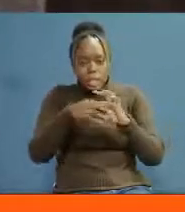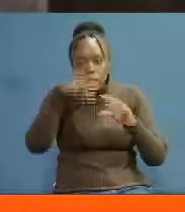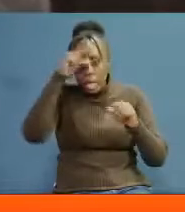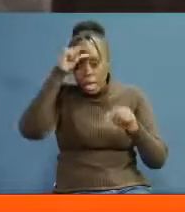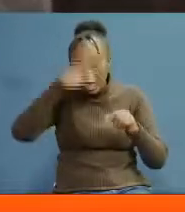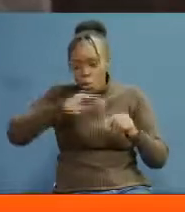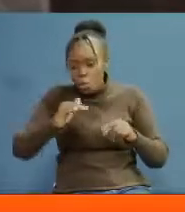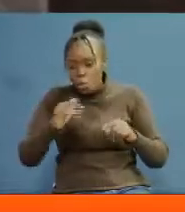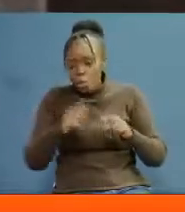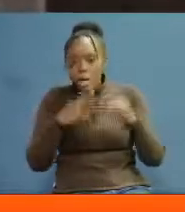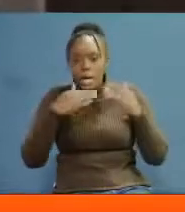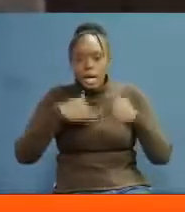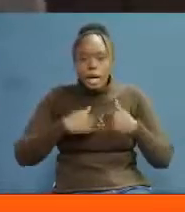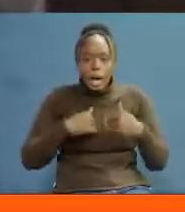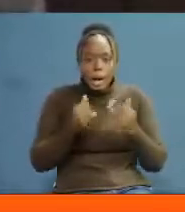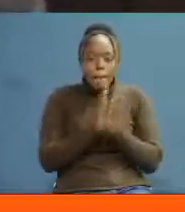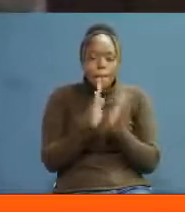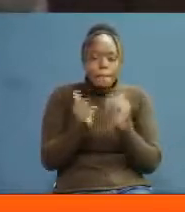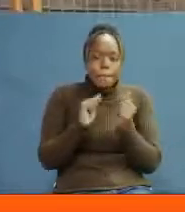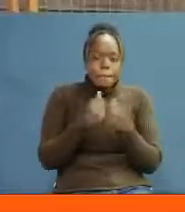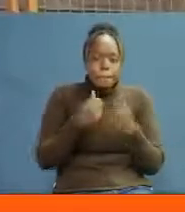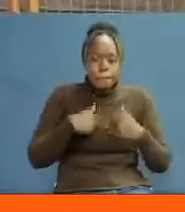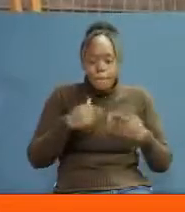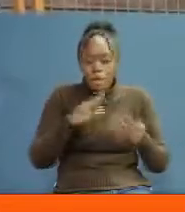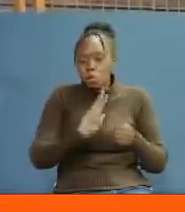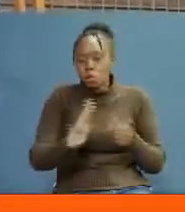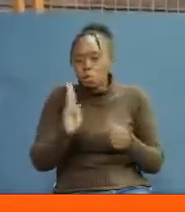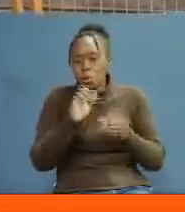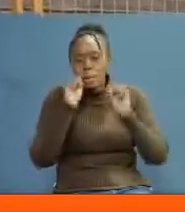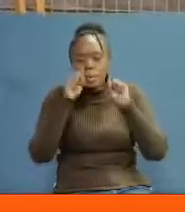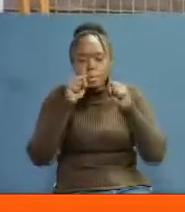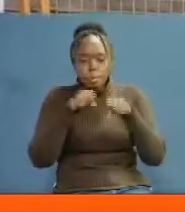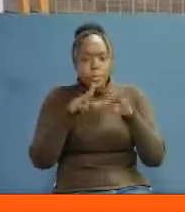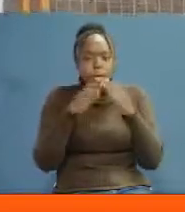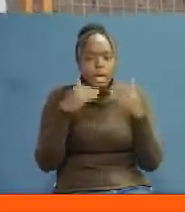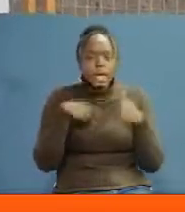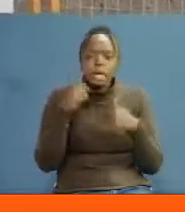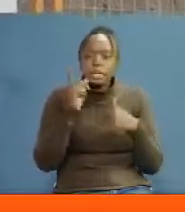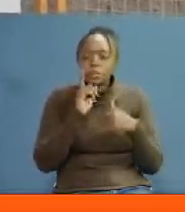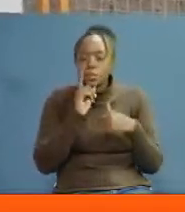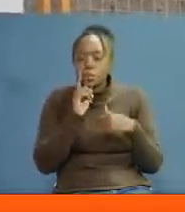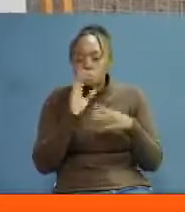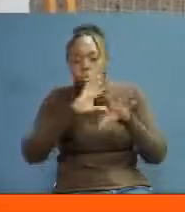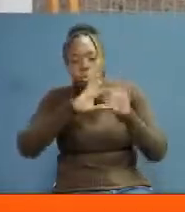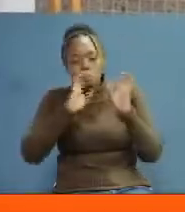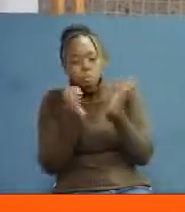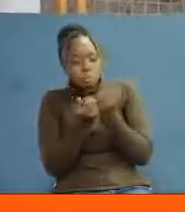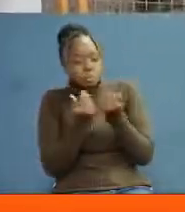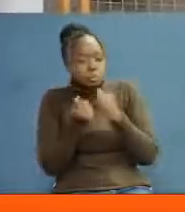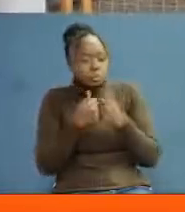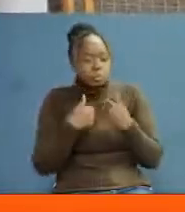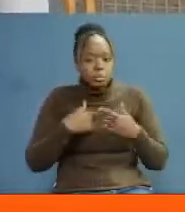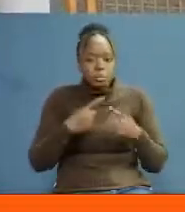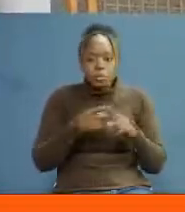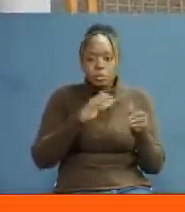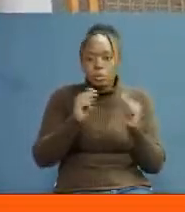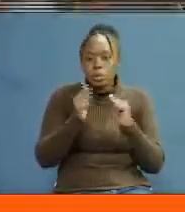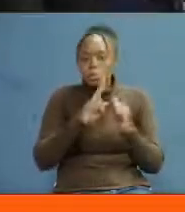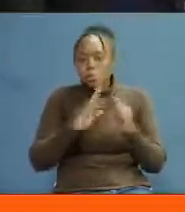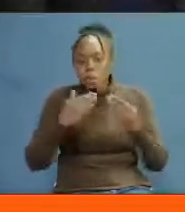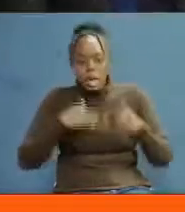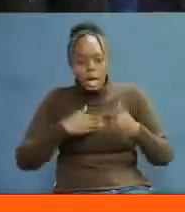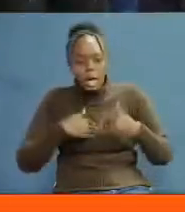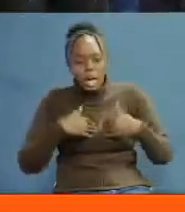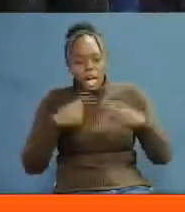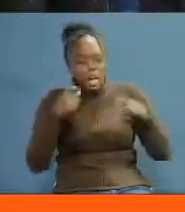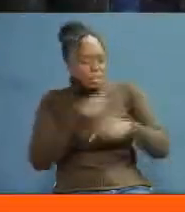county Zitajukumika kutimiza mikakati hiyo Iliangalau kuinusuru kesho ya taifa Iliyomi kononi mwavijana, wanawandamu na